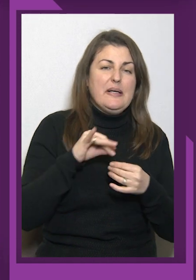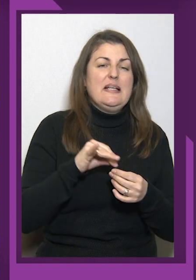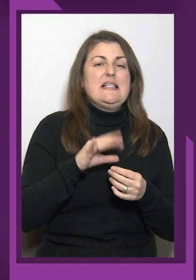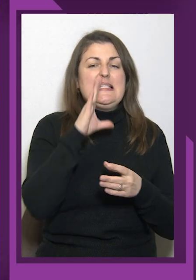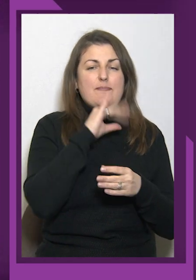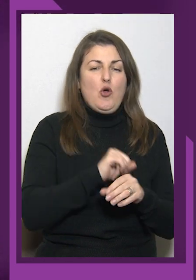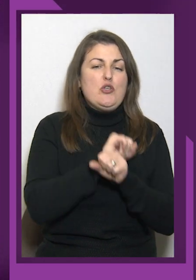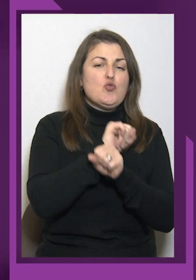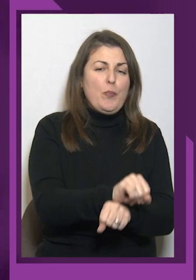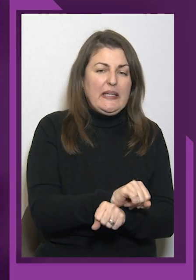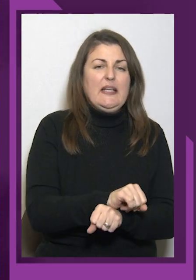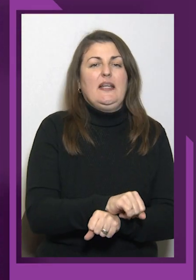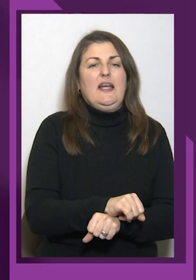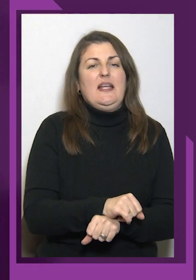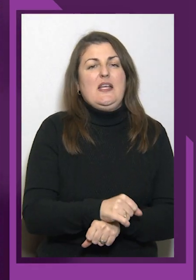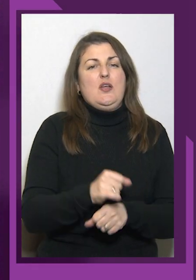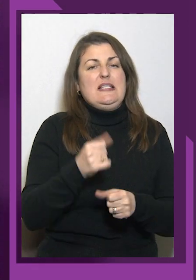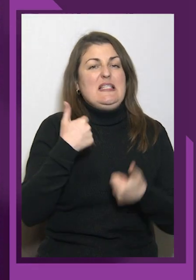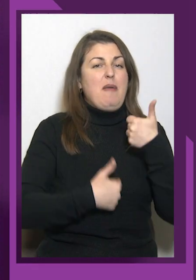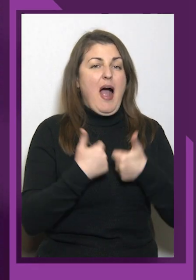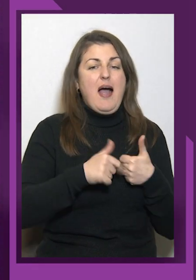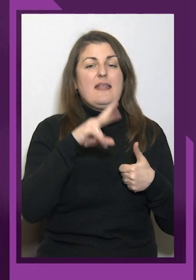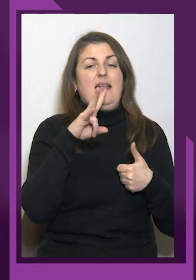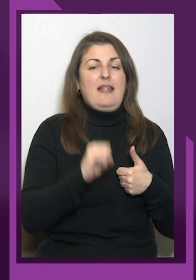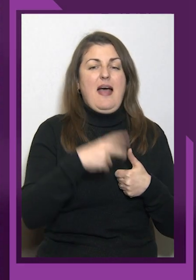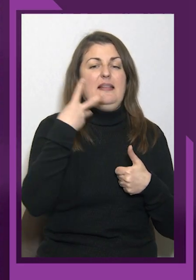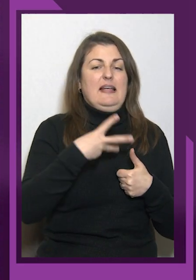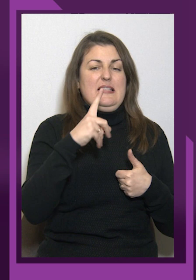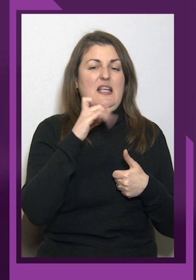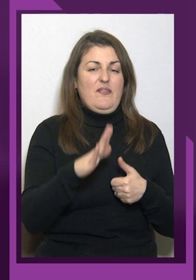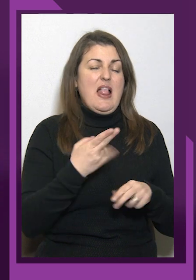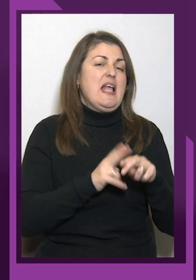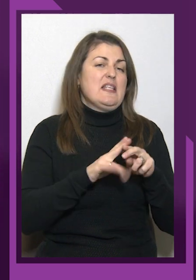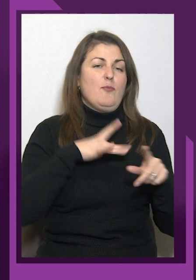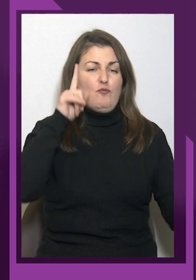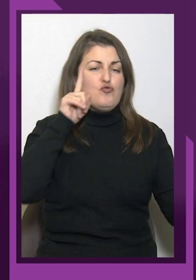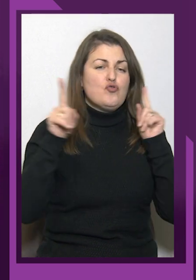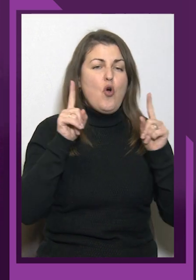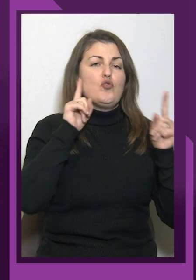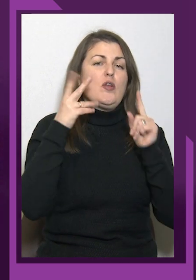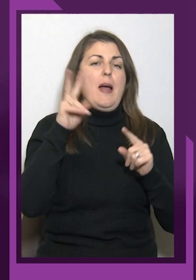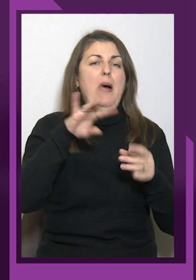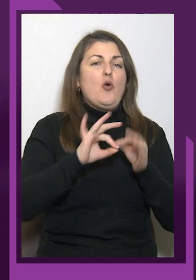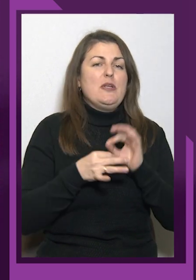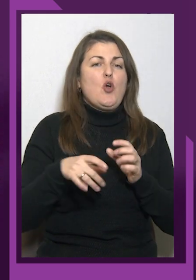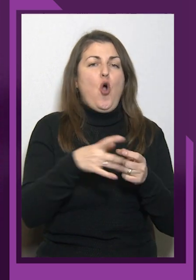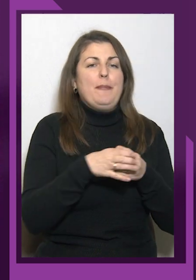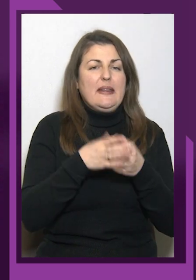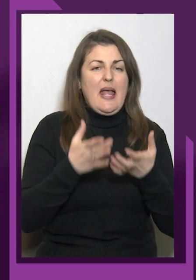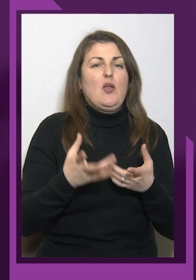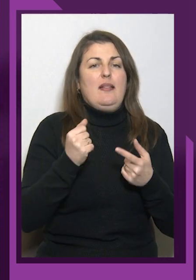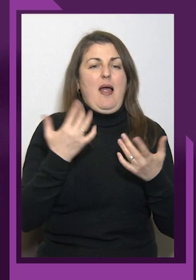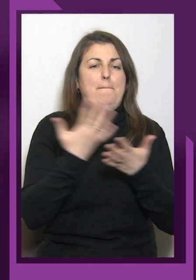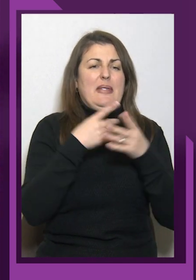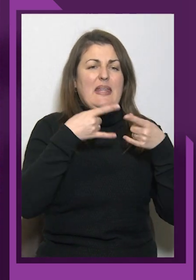30 хвилин. Це був шок. Шок для Паралімпійського комітету, для медійників. Це був просто шок. Коли просто стоять